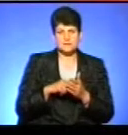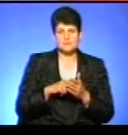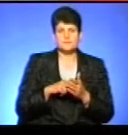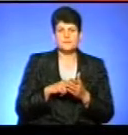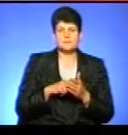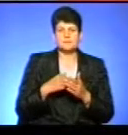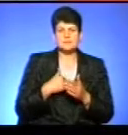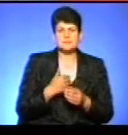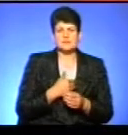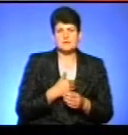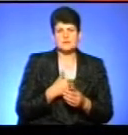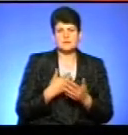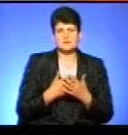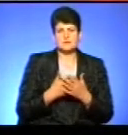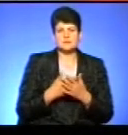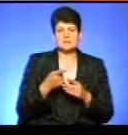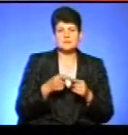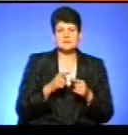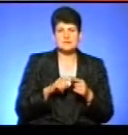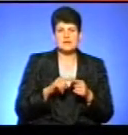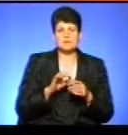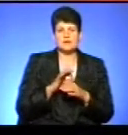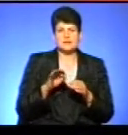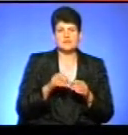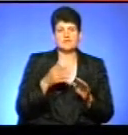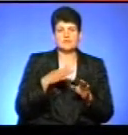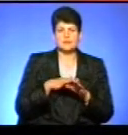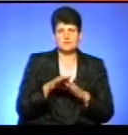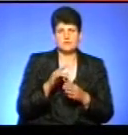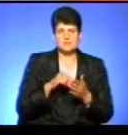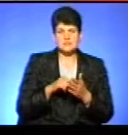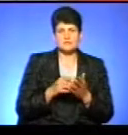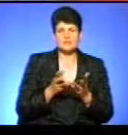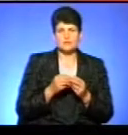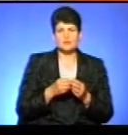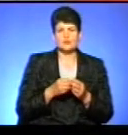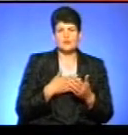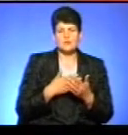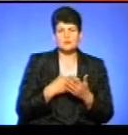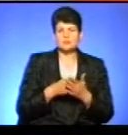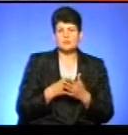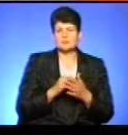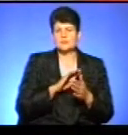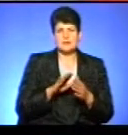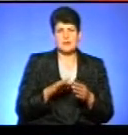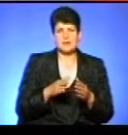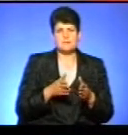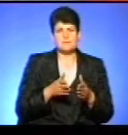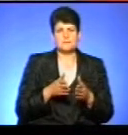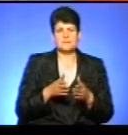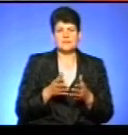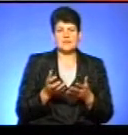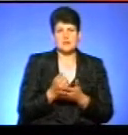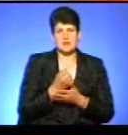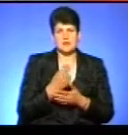захотіли такі самі проєкти реалізувати у місті. На жаль, за рахунок громадського бюджету ми не пройшли, не набрали відповідно кількості